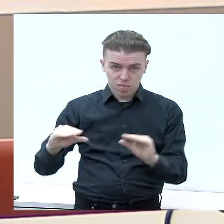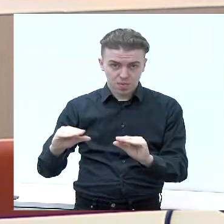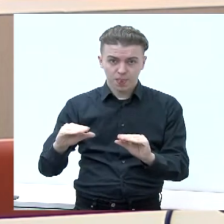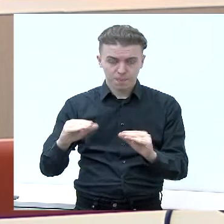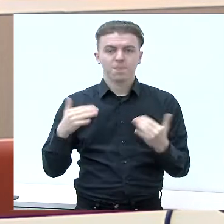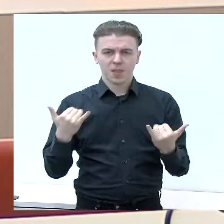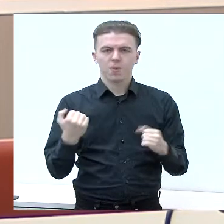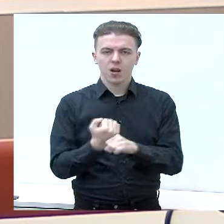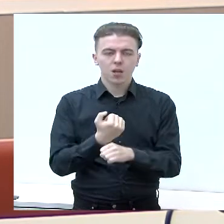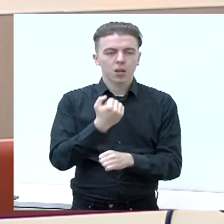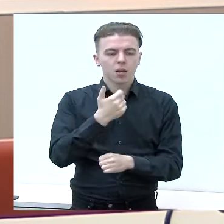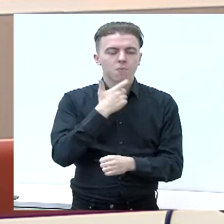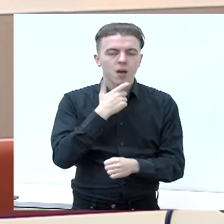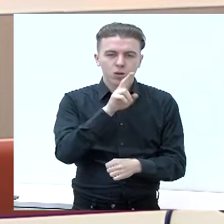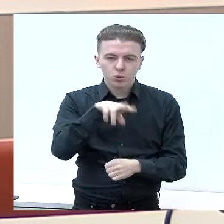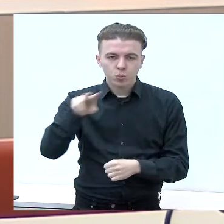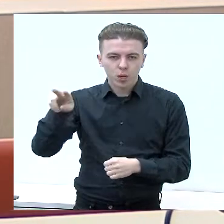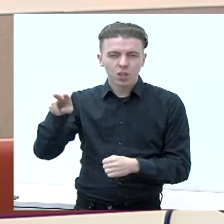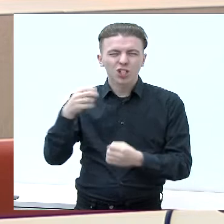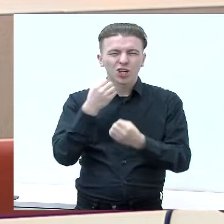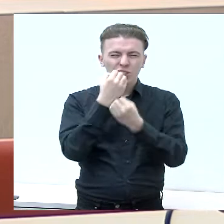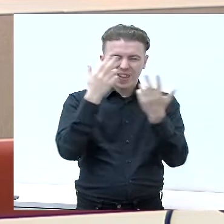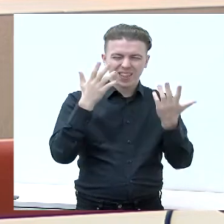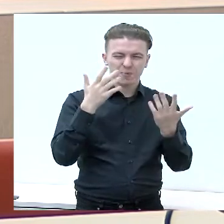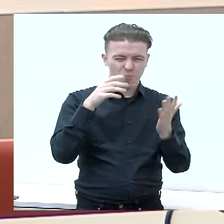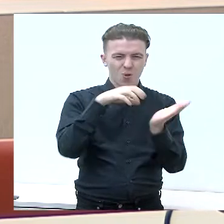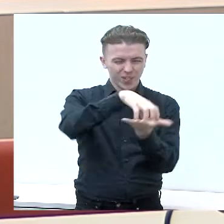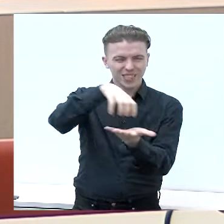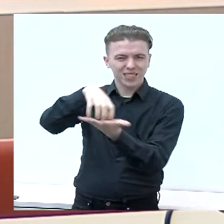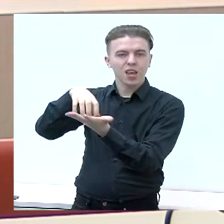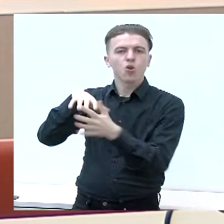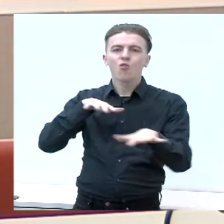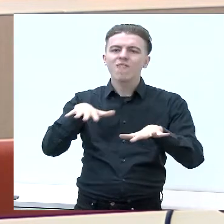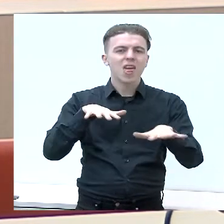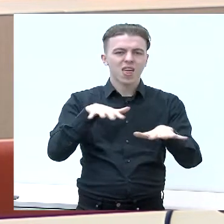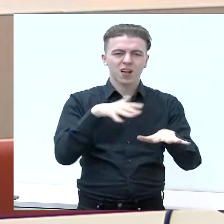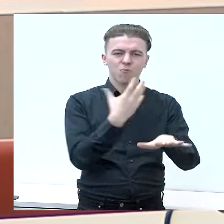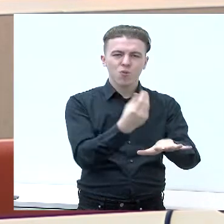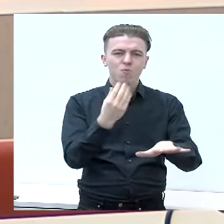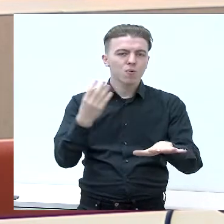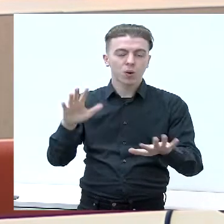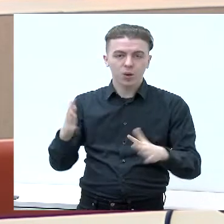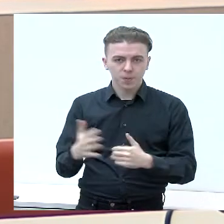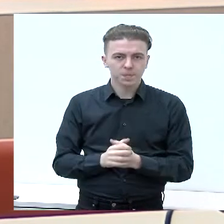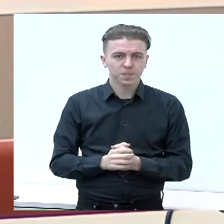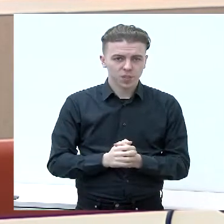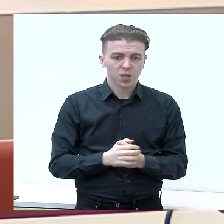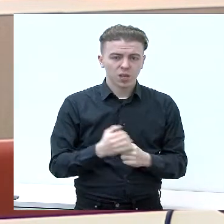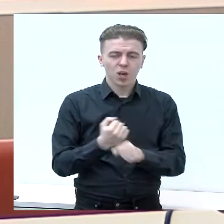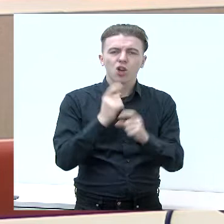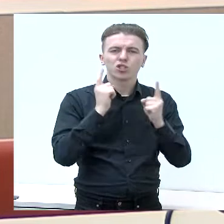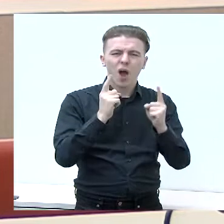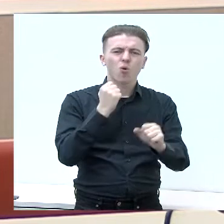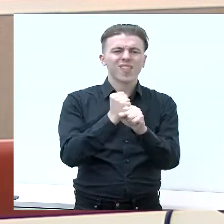reikia peržiūrėti. Švietimų įstaigų veikla, jų optimizavimą ar turizavimą išsaugant